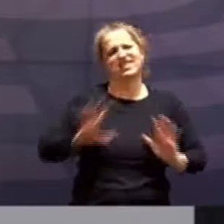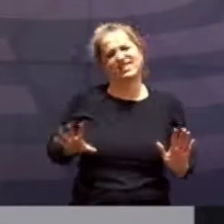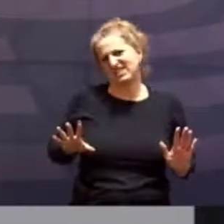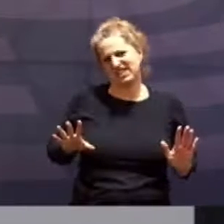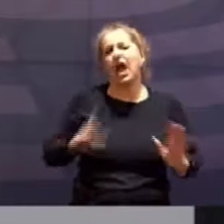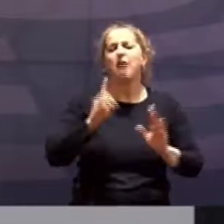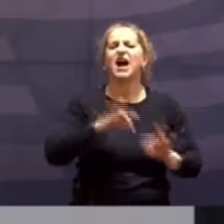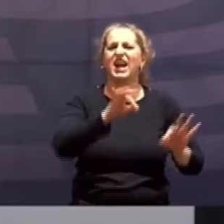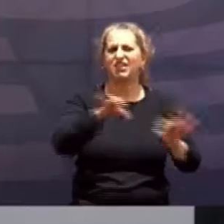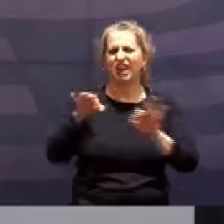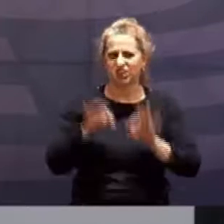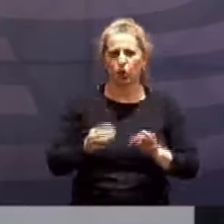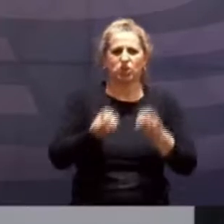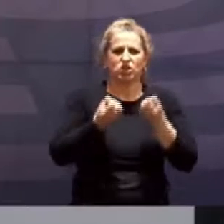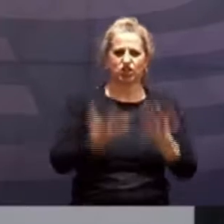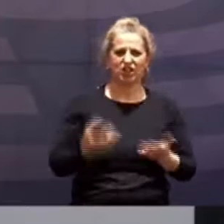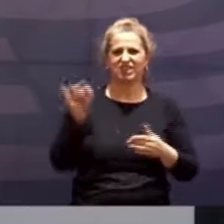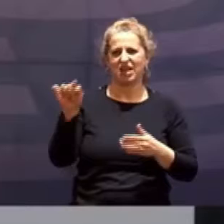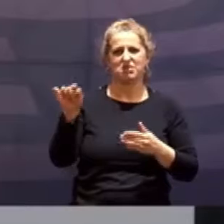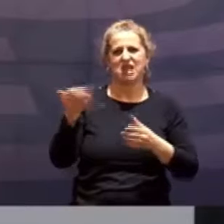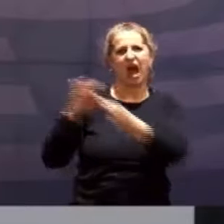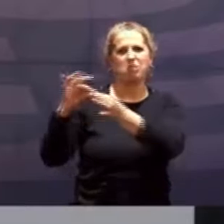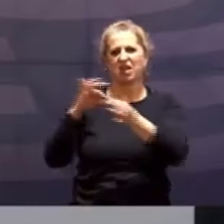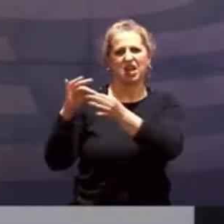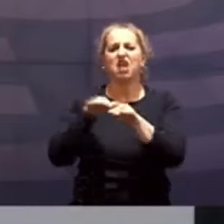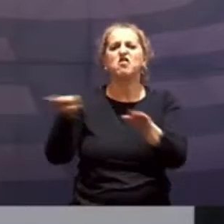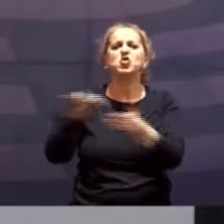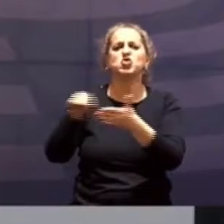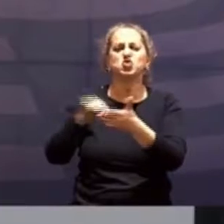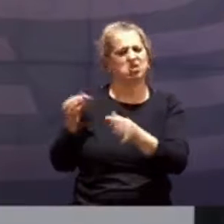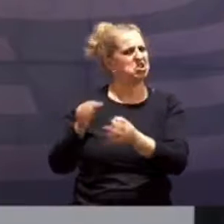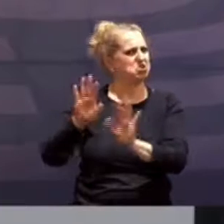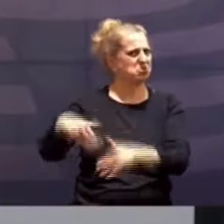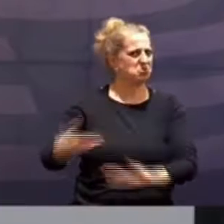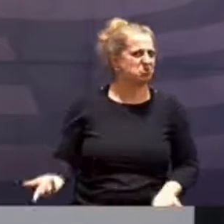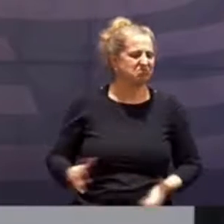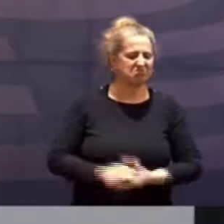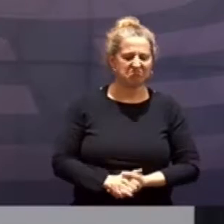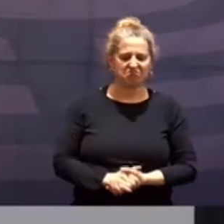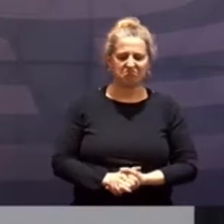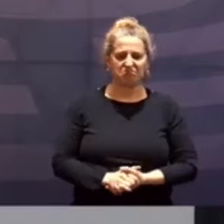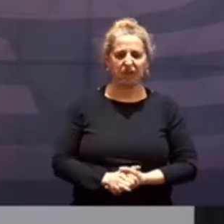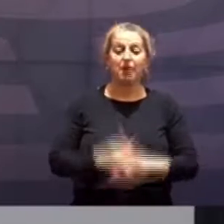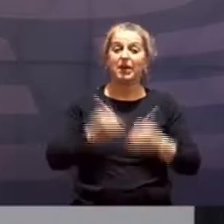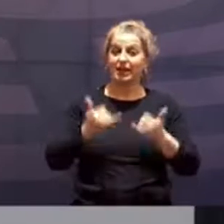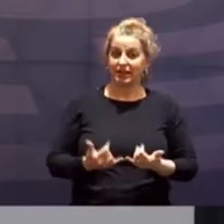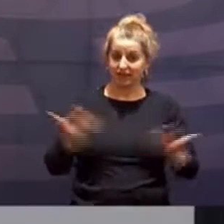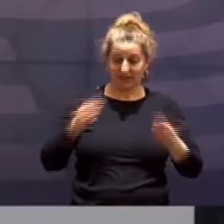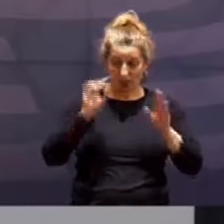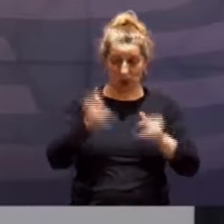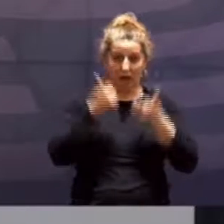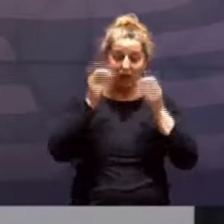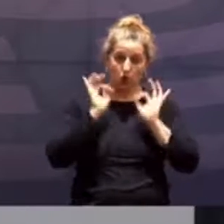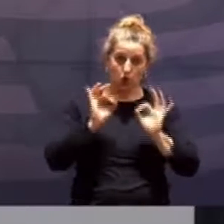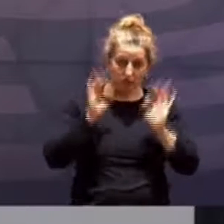dass das Infektionsgeschehen so oder so davon nicht maßgeblich beeinflusst werden wird. Ich beschränke mich für das Folgen jetzt aber darauf, noch einmal